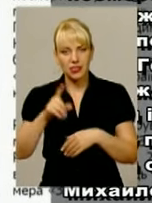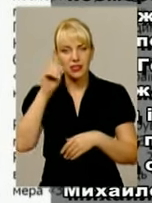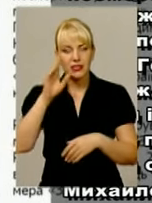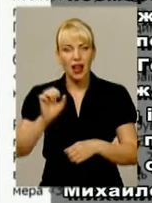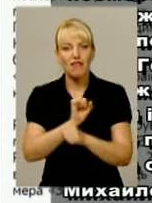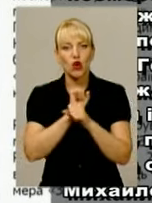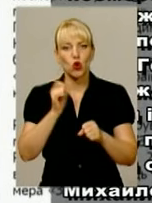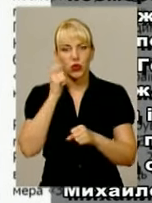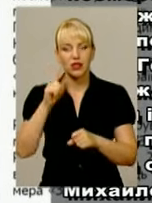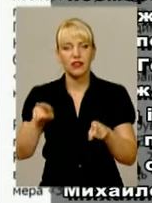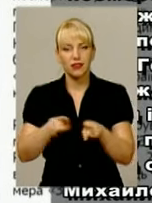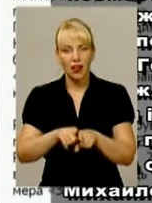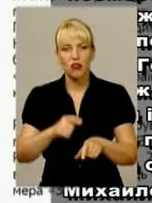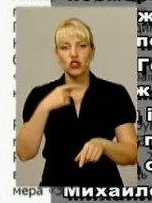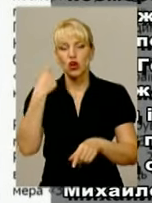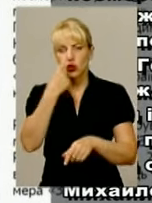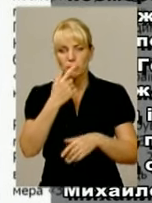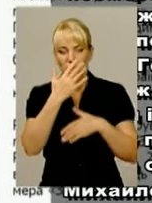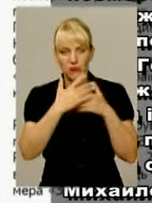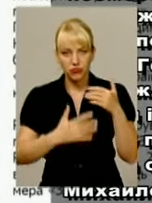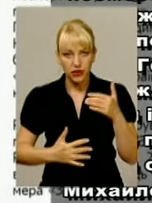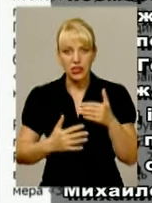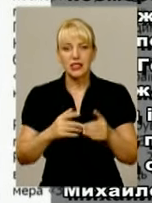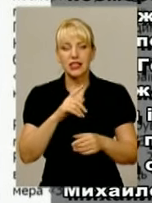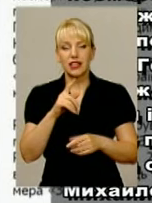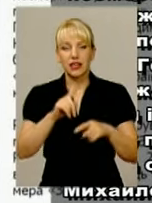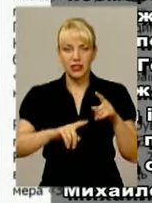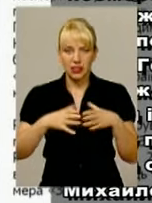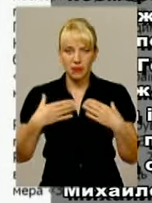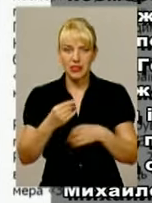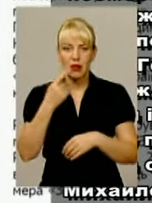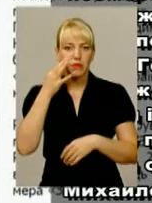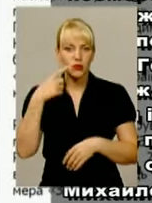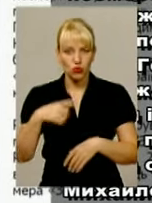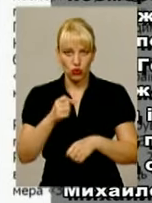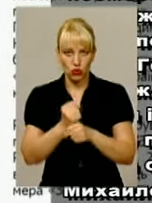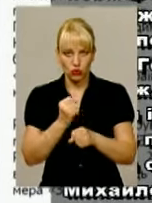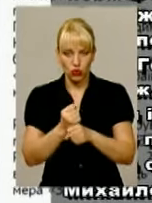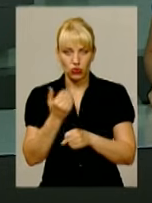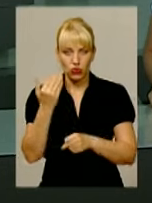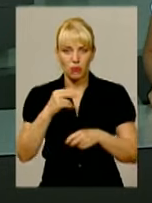України! Я також приношу свої вибачення рідним і близьким за недобросовісну роботу працівників військомату.